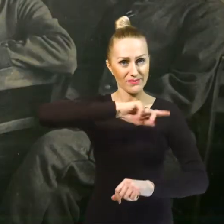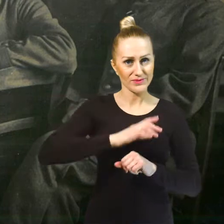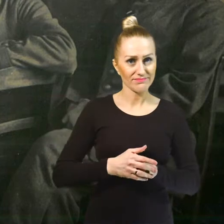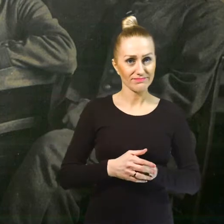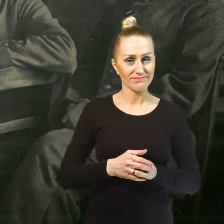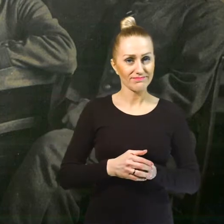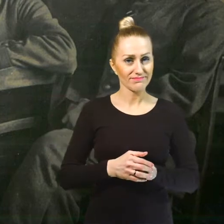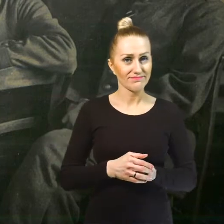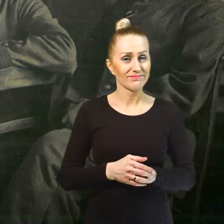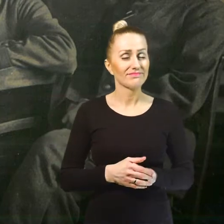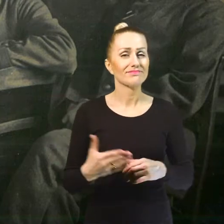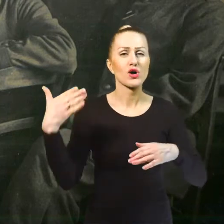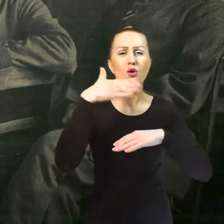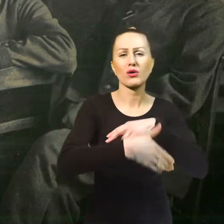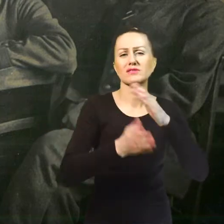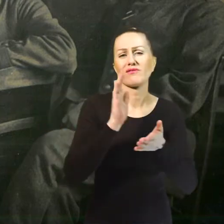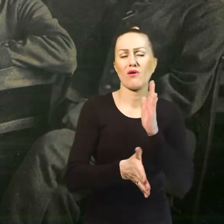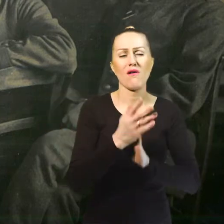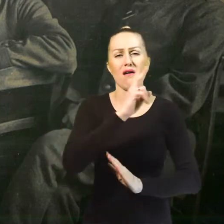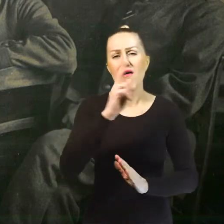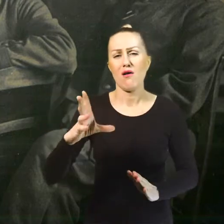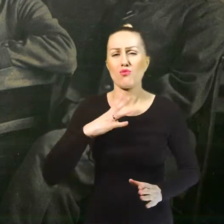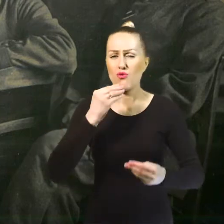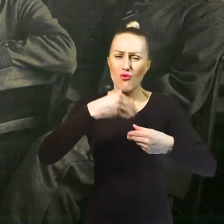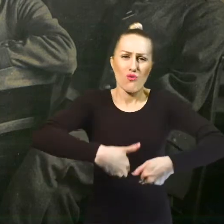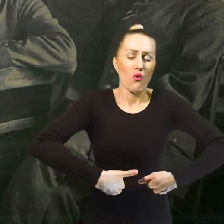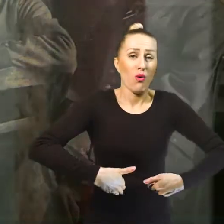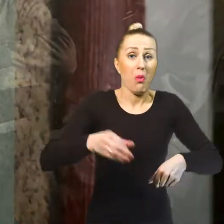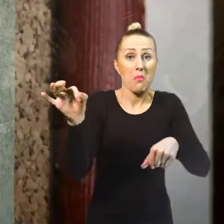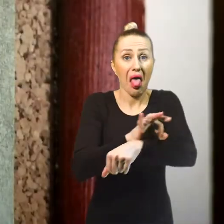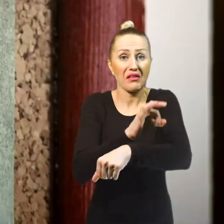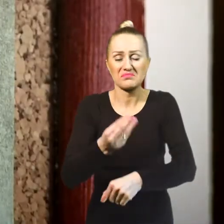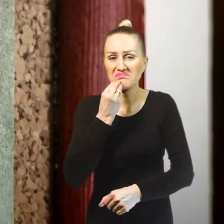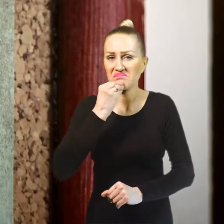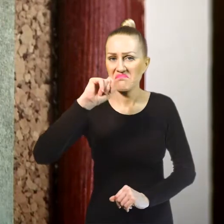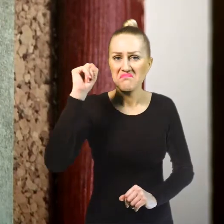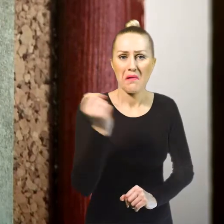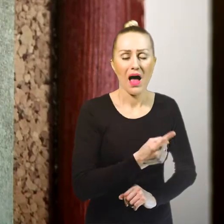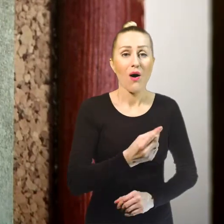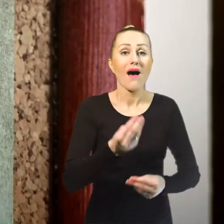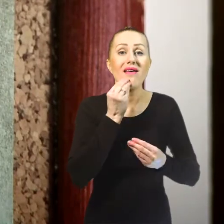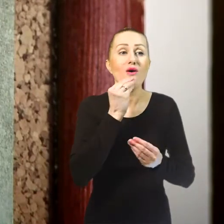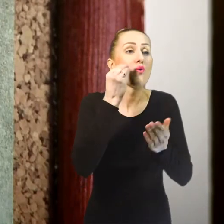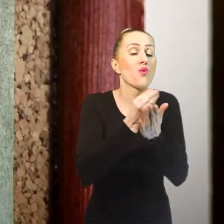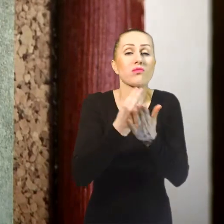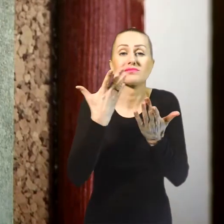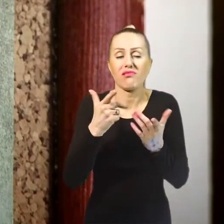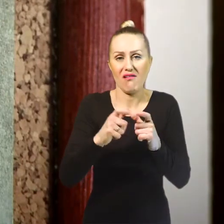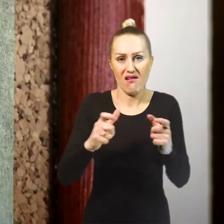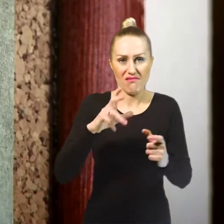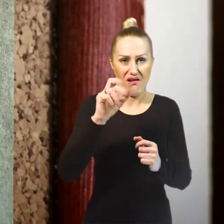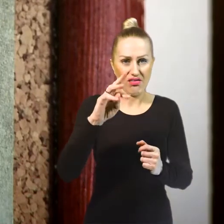Pod koniec wojny strasznie dokuczał głód. Praktycznie nie jadano mięsa, a żywność wydawana była na kartki.